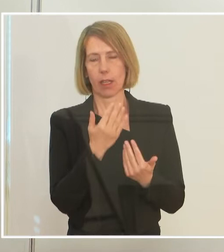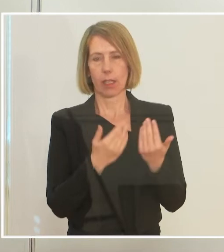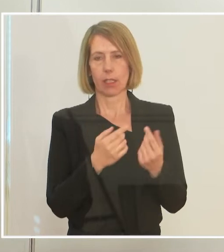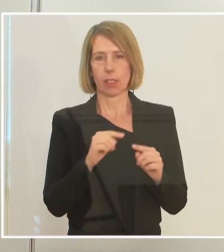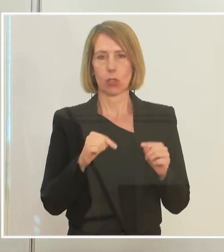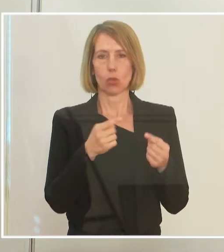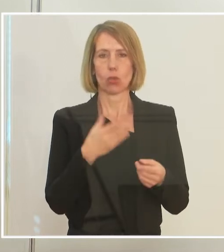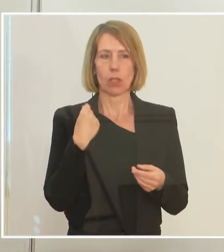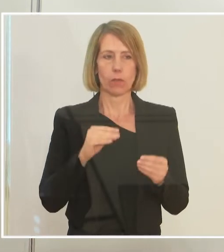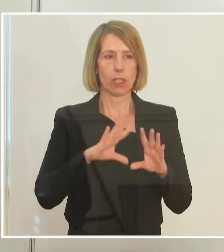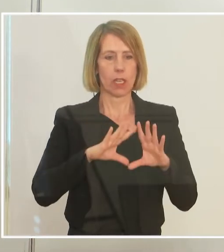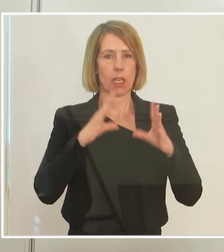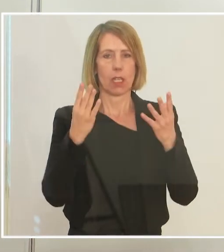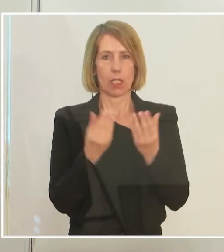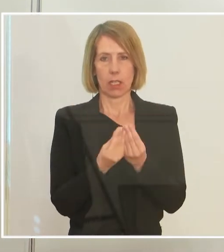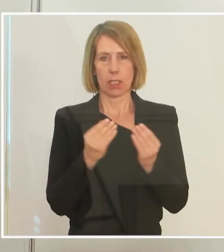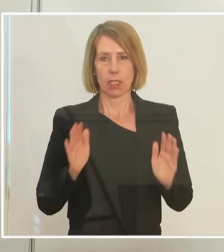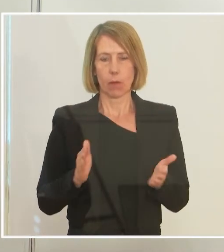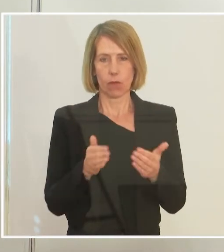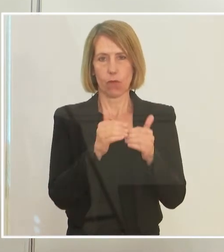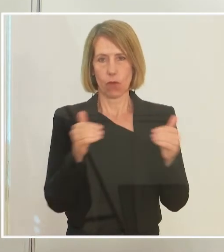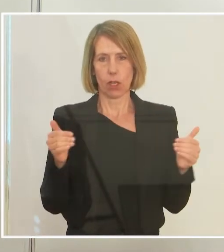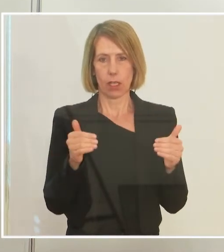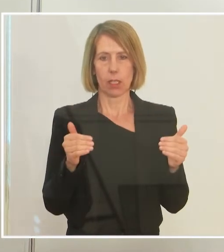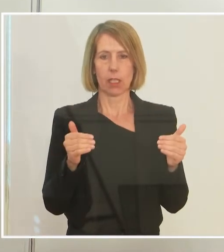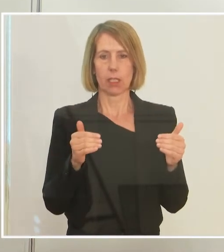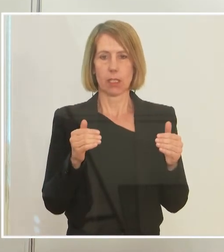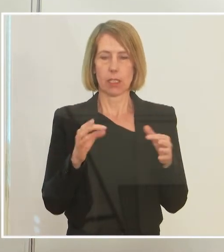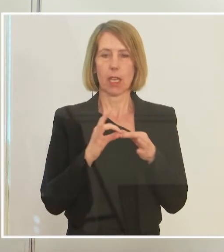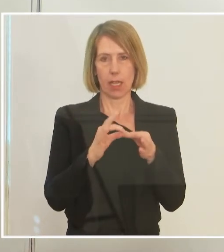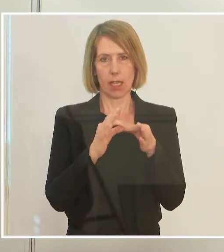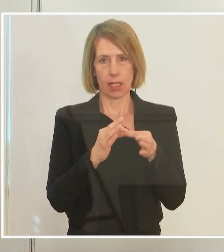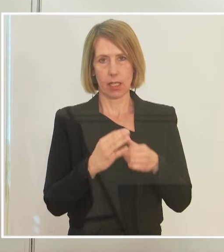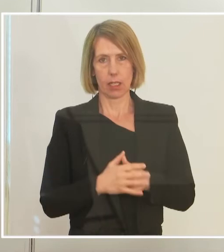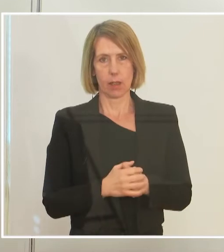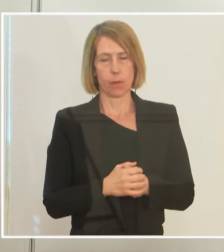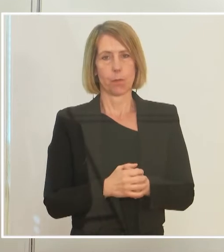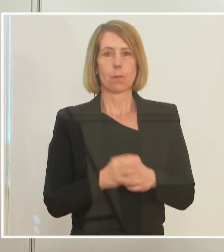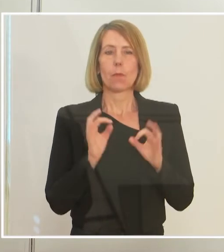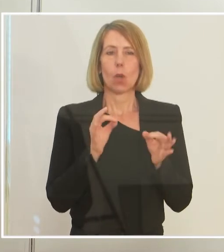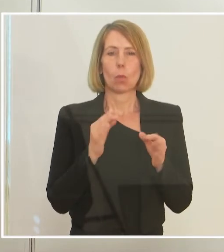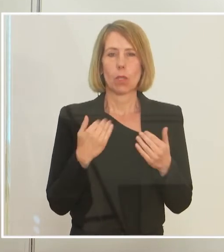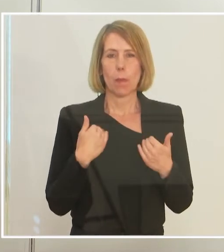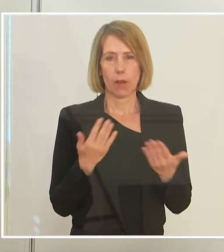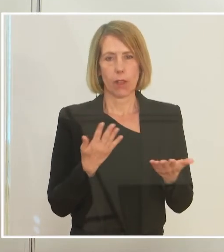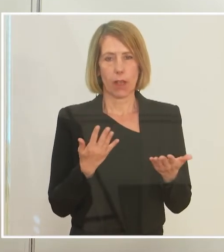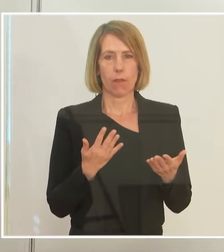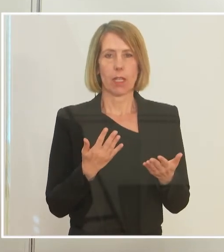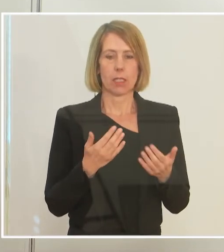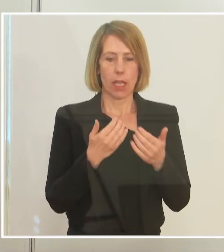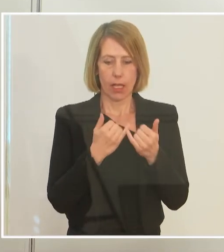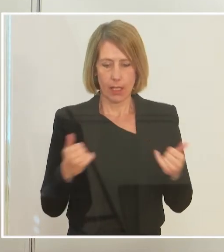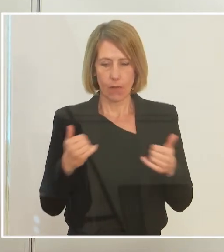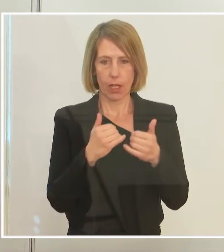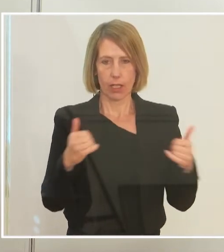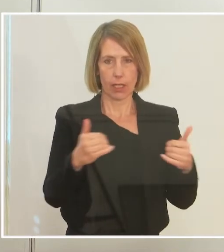diese ganzen Gesamtfördergrenzen fallen würde. Ideal wäre eine solche Differenzierung. Wir sehen aber in